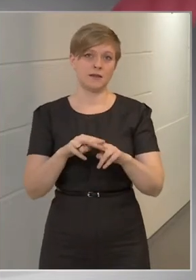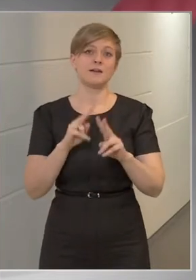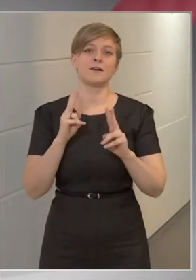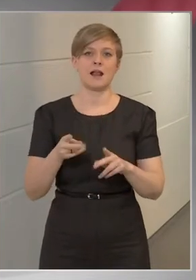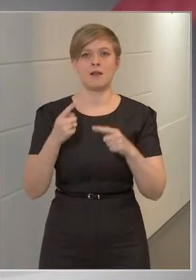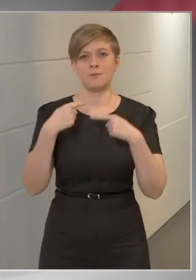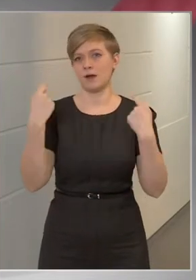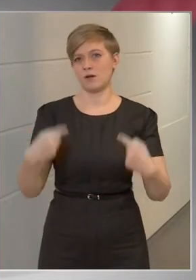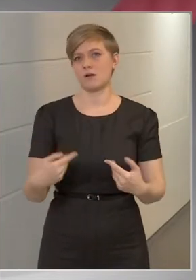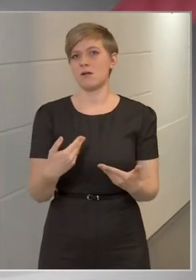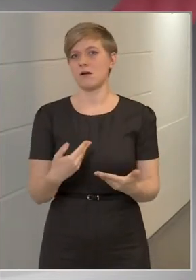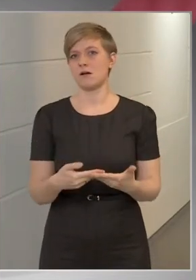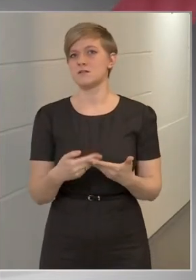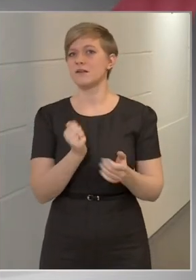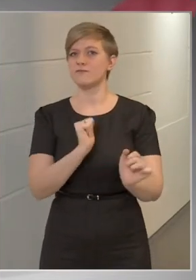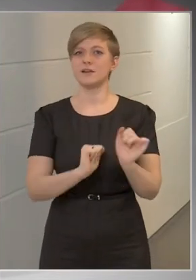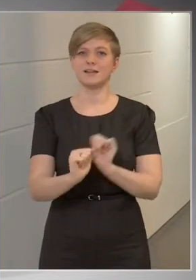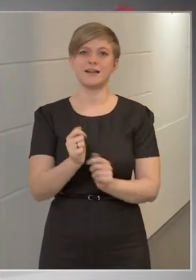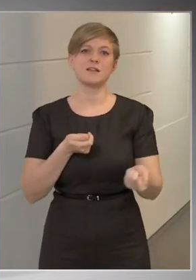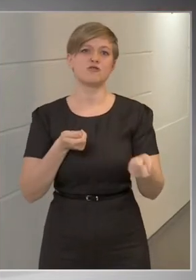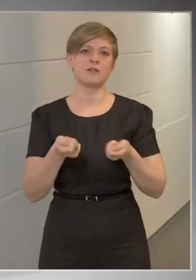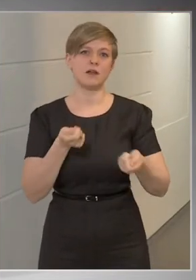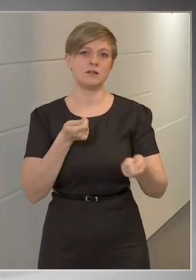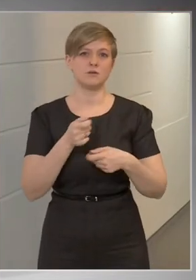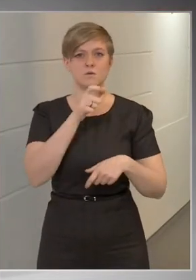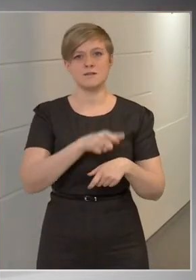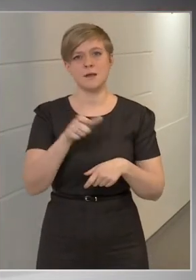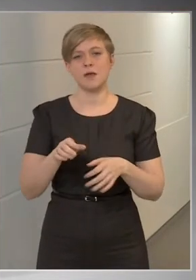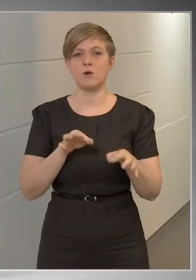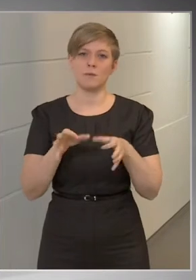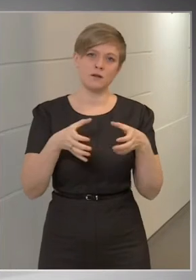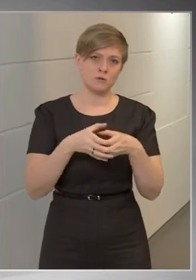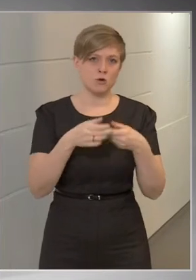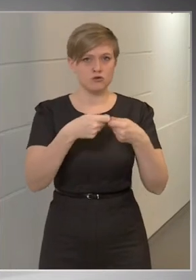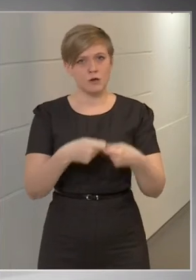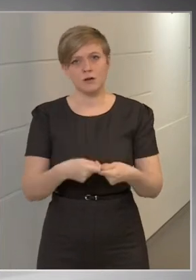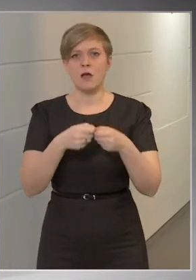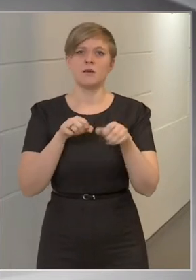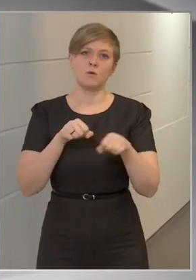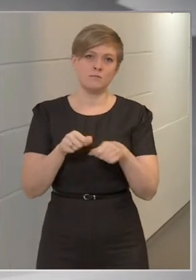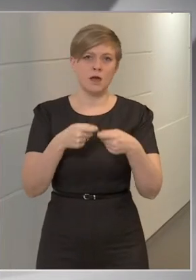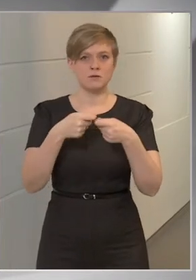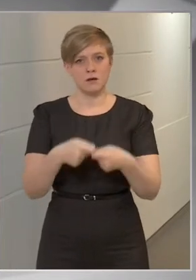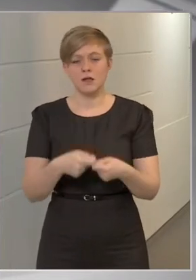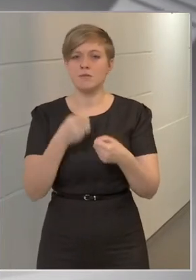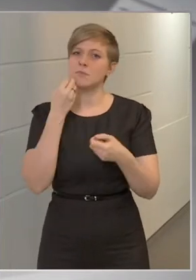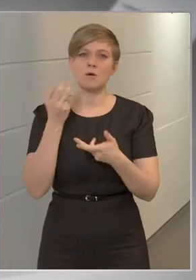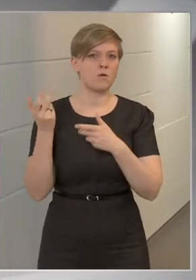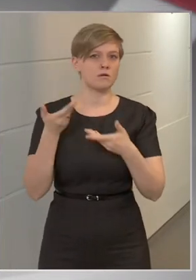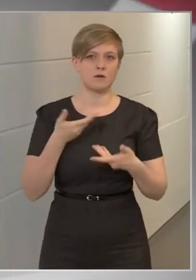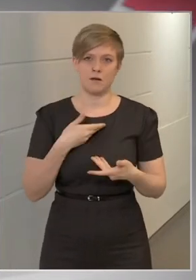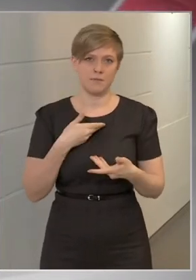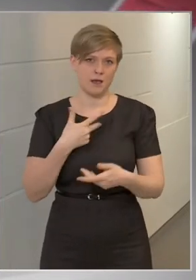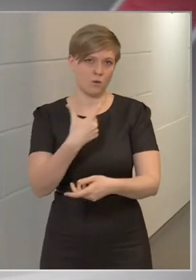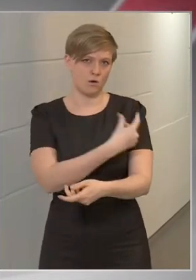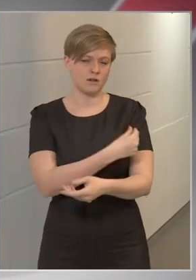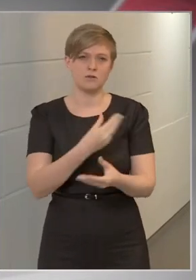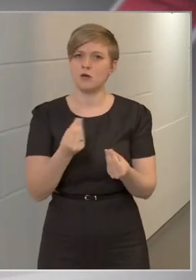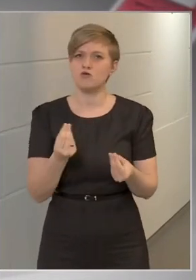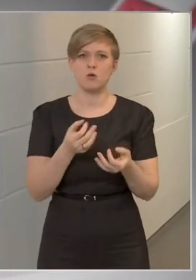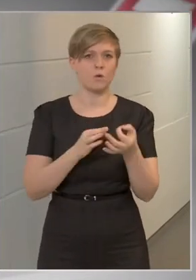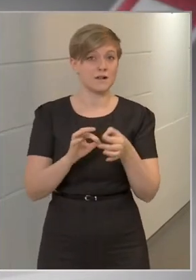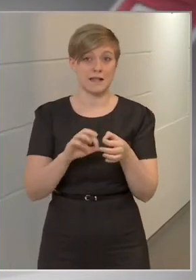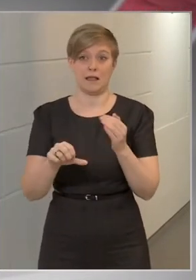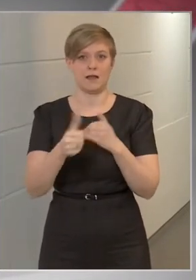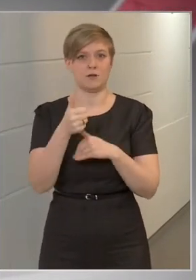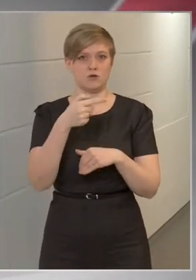kellett határozni azt, hogy a védekezést irányító személyek, operatív törztagjai, kormánytagjai mikor kapják az oltást. Nagyon sok ország van,